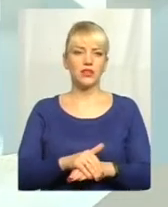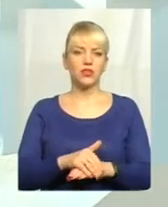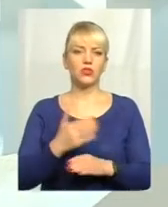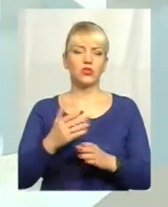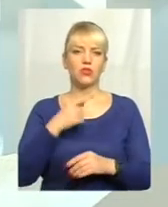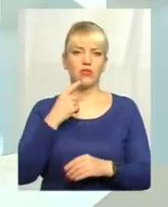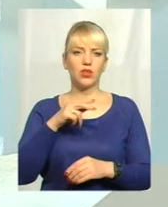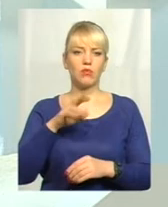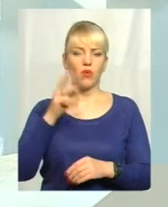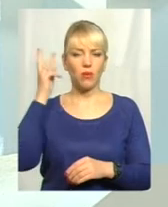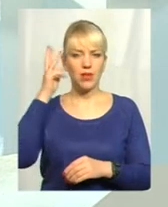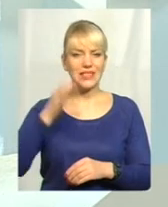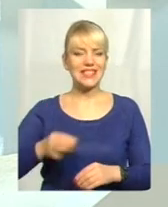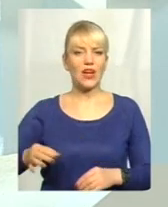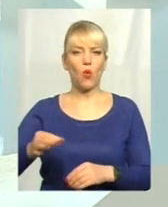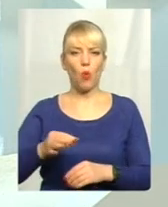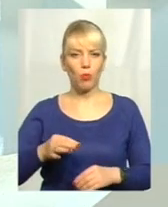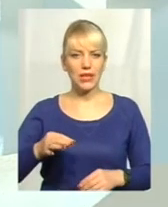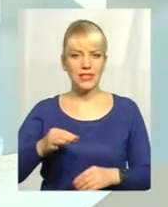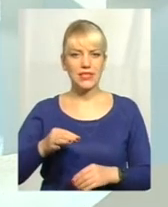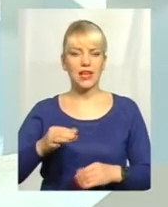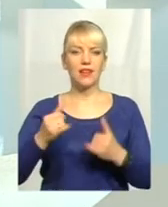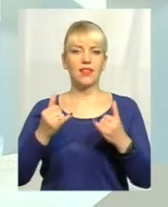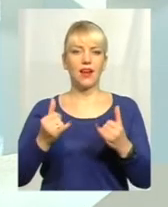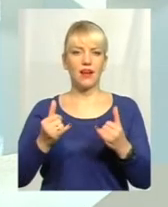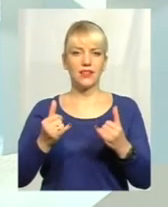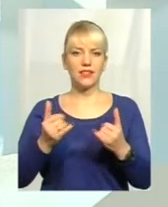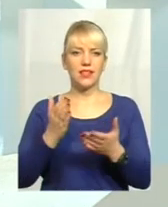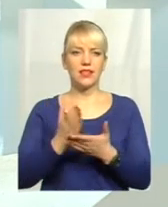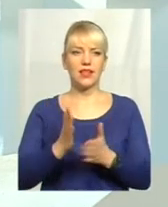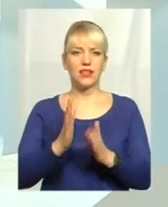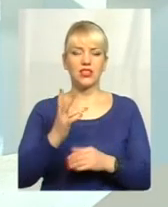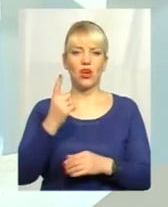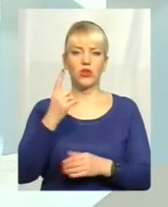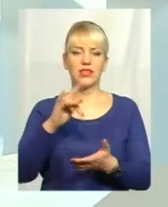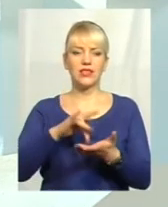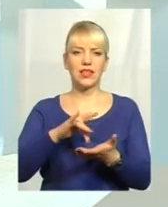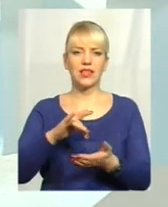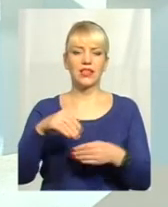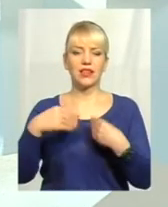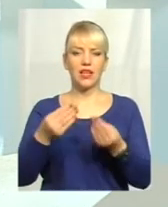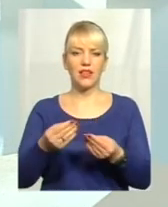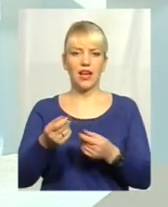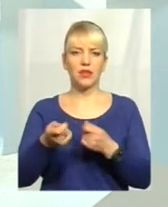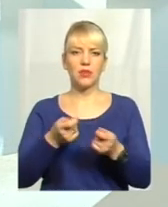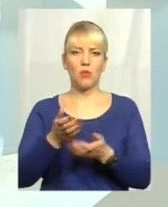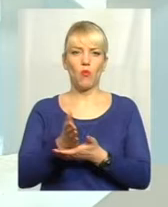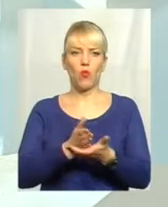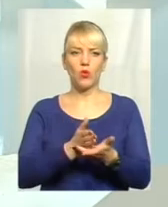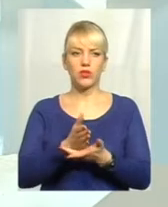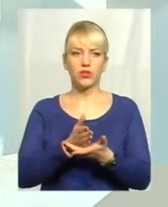так скажемо, по Хмельницькій області, наразі лише один центр надання адміністративних послуг, поки що надається